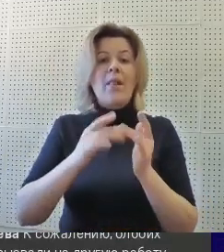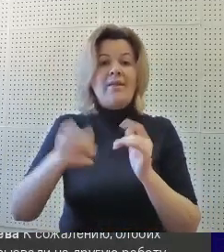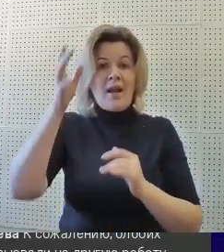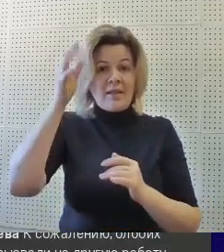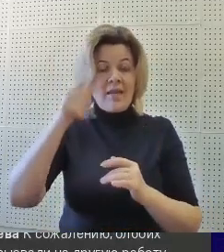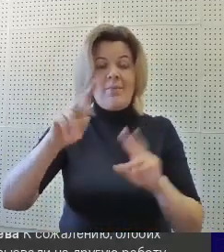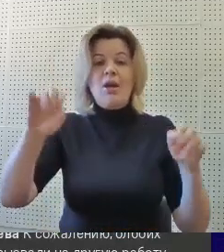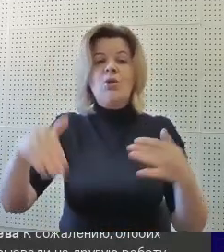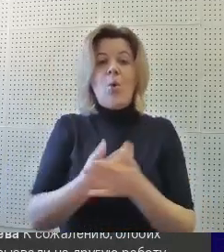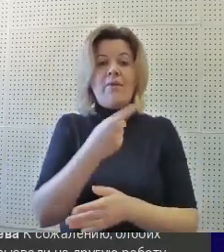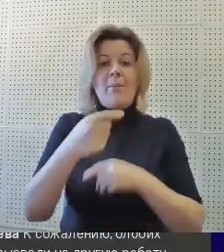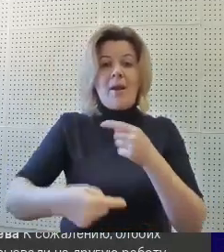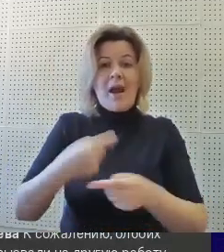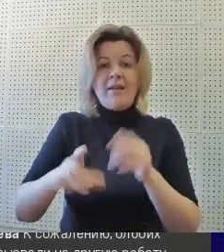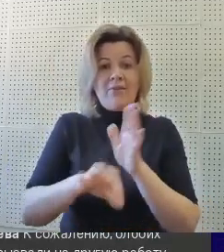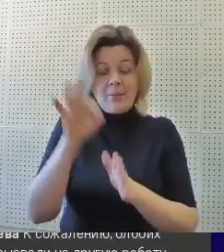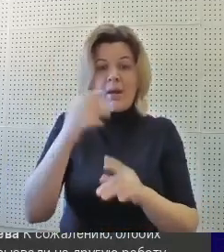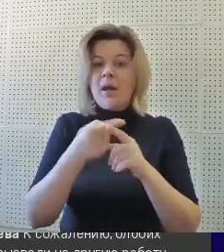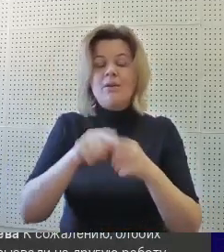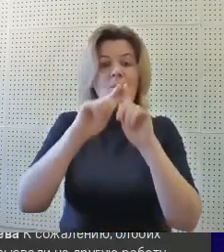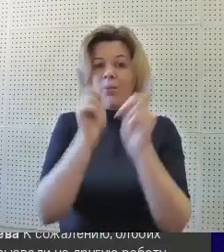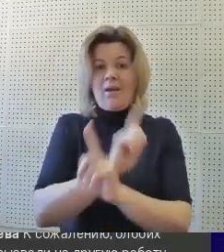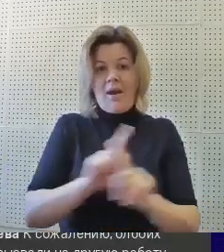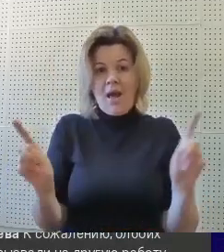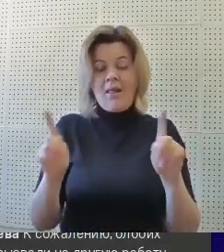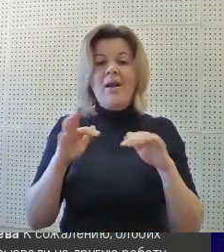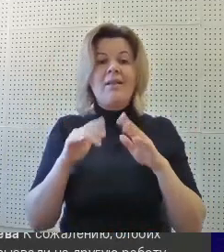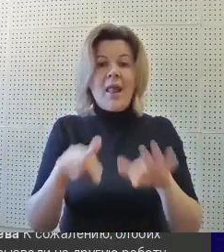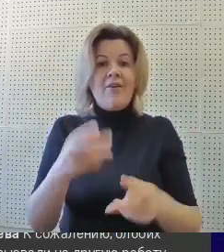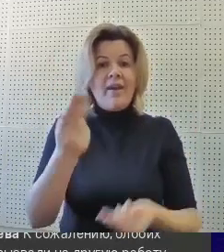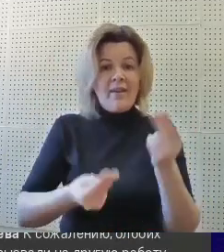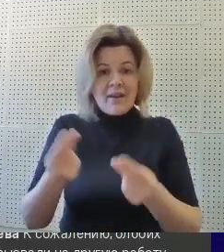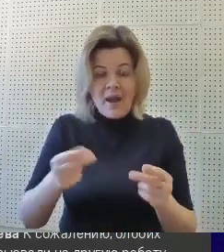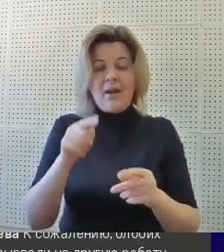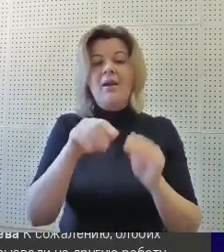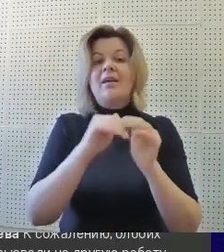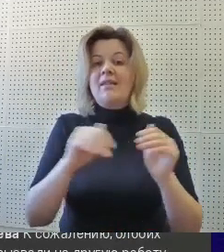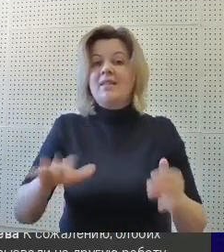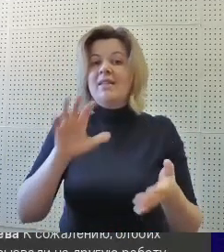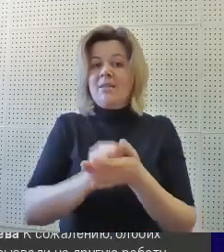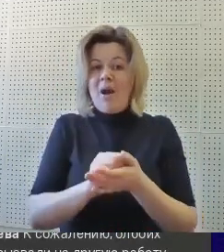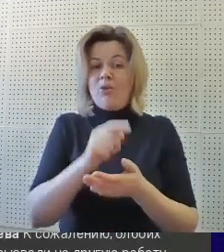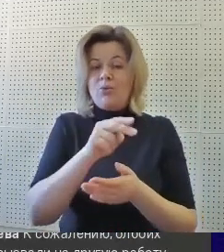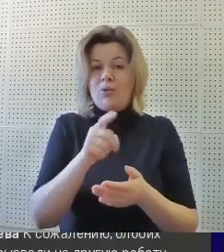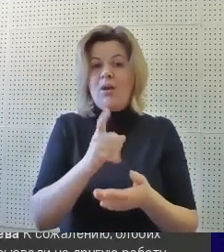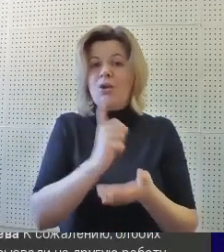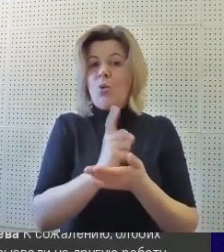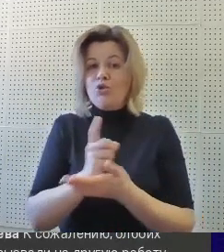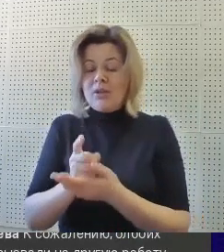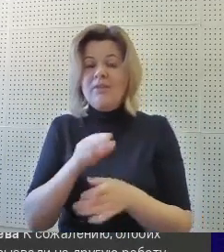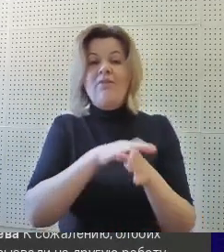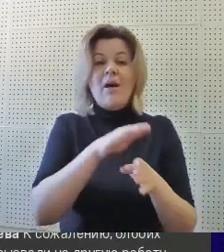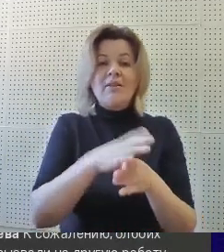Онлайн-академия «Новое поколение» выбирает это уникальная деловая игра, где дети занимают должности и